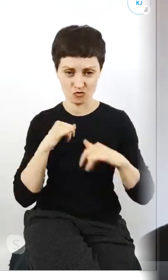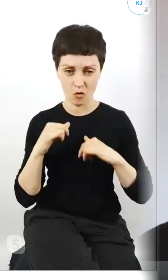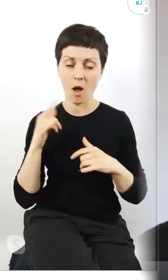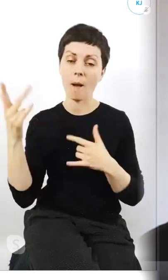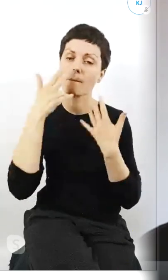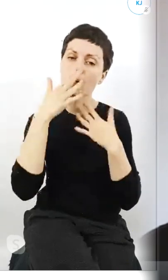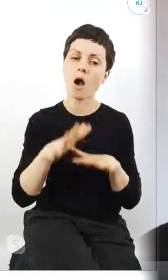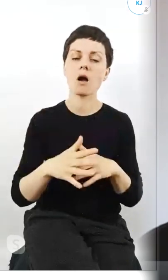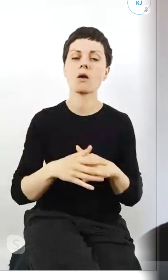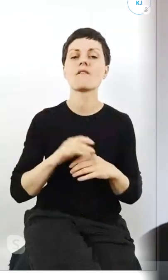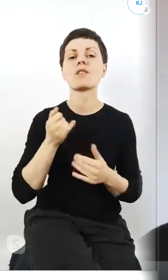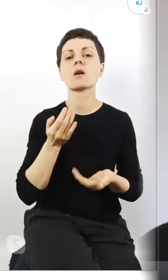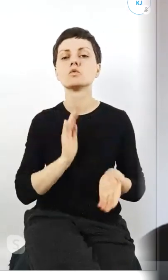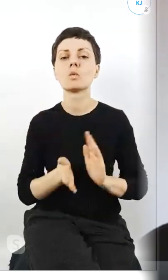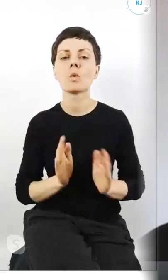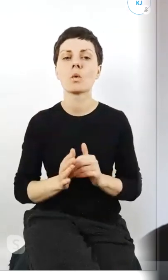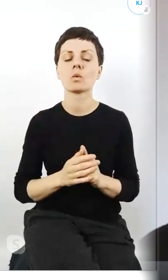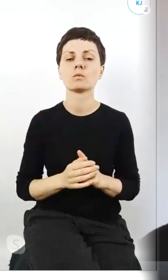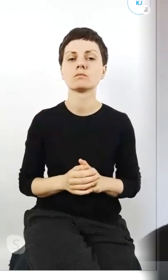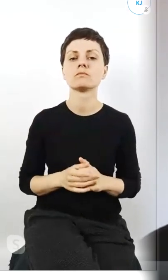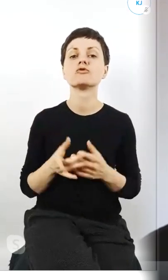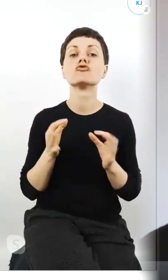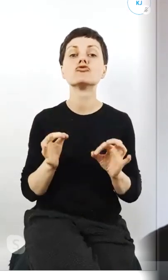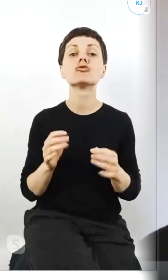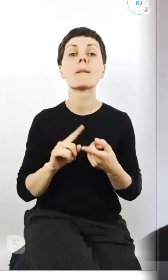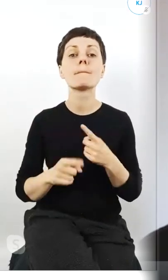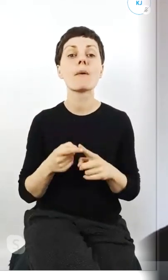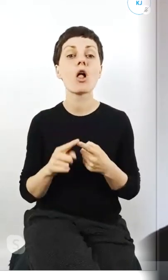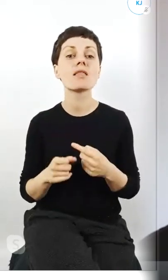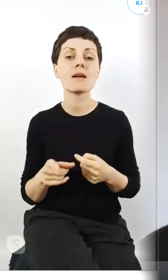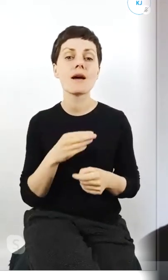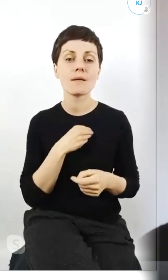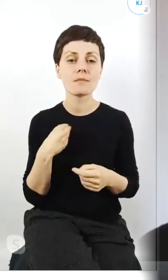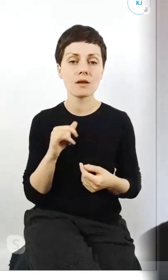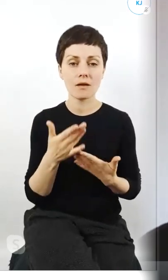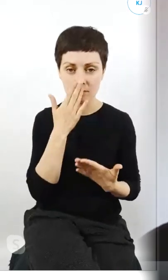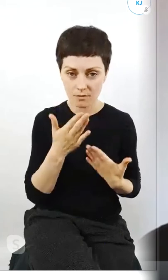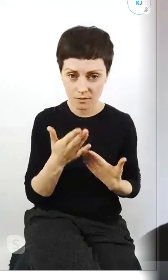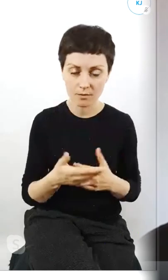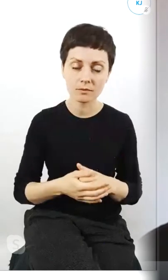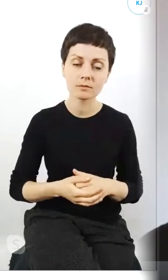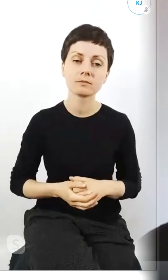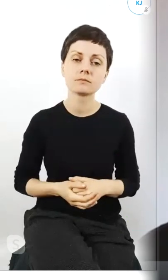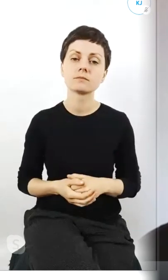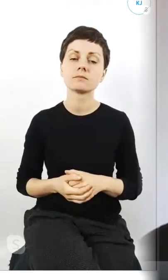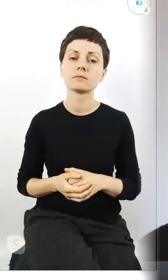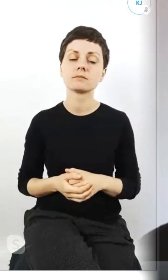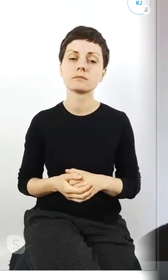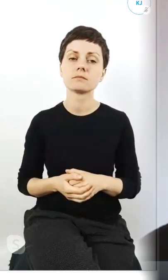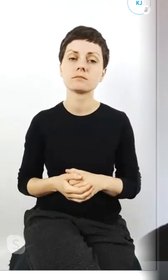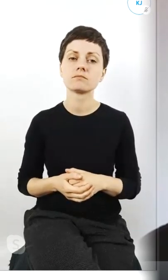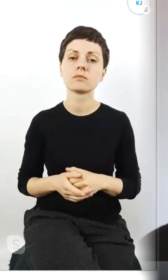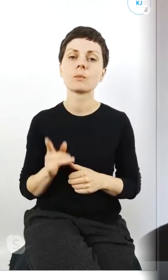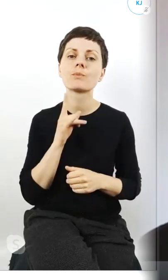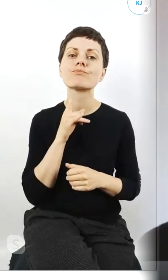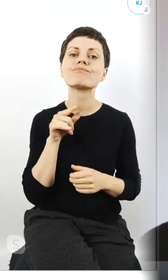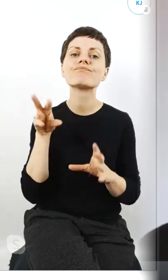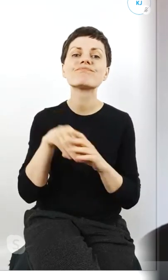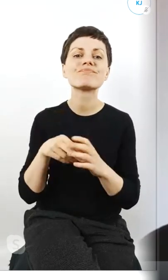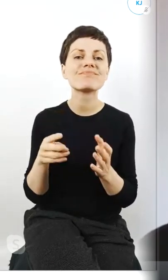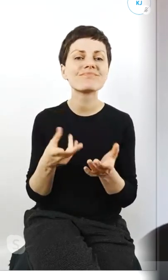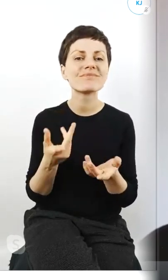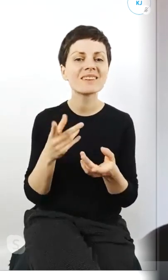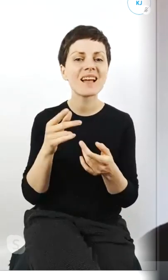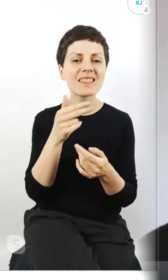w jaki sposób dzisiejsza polityka Polski się znalazła w sensie szacunku do siebie tak tutaj